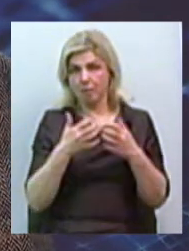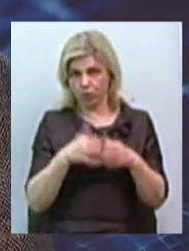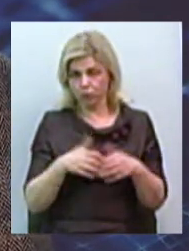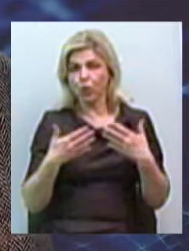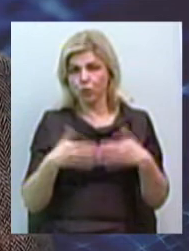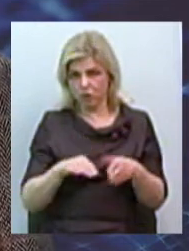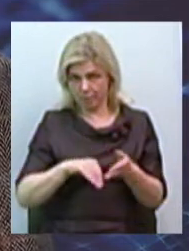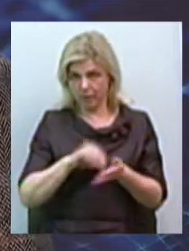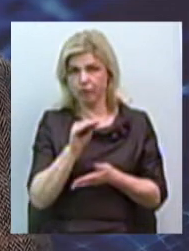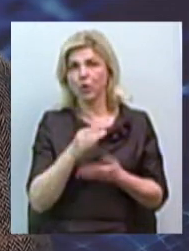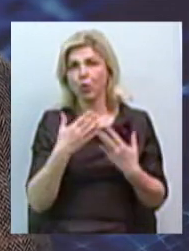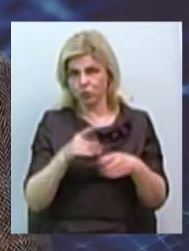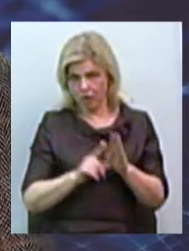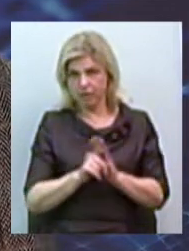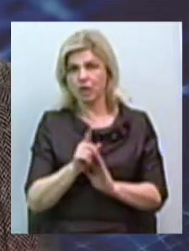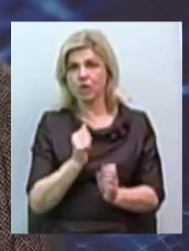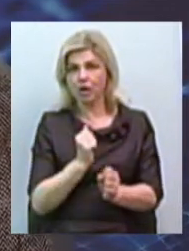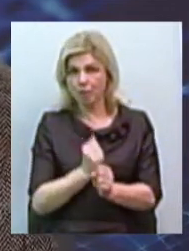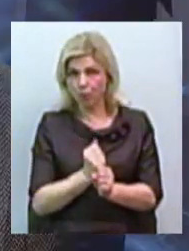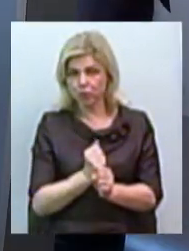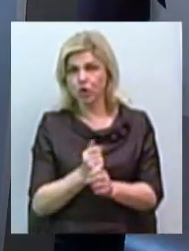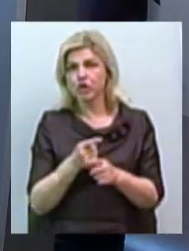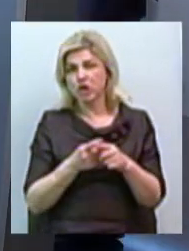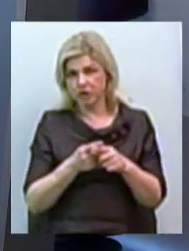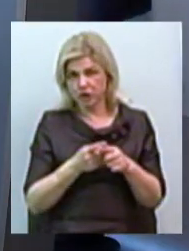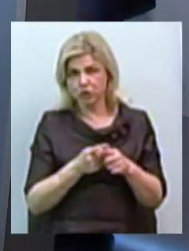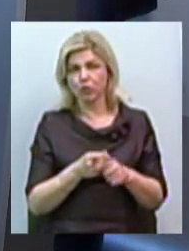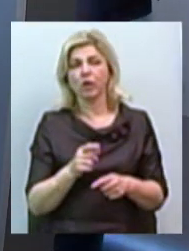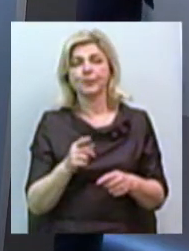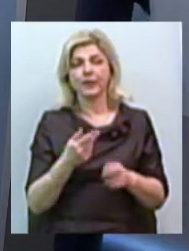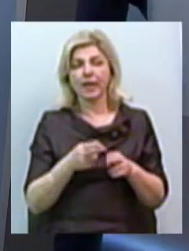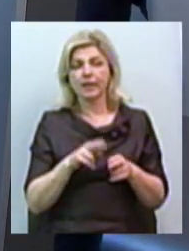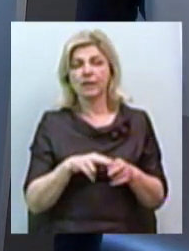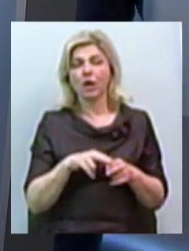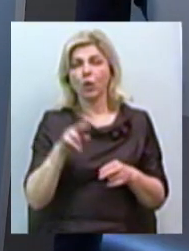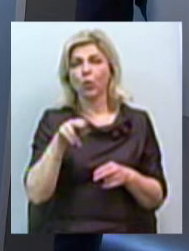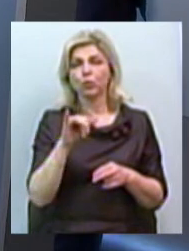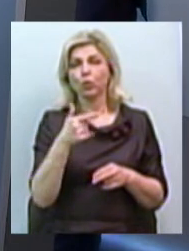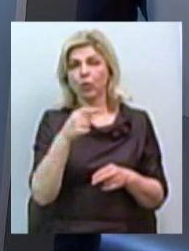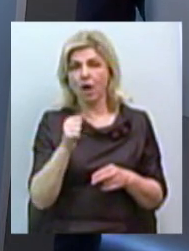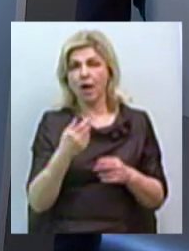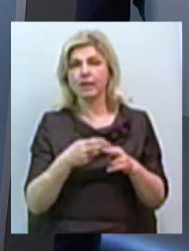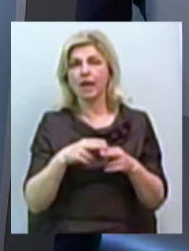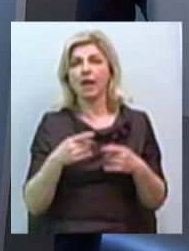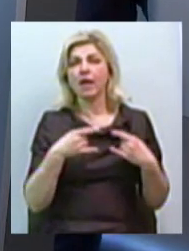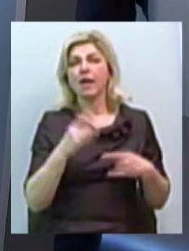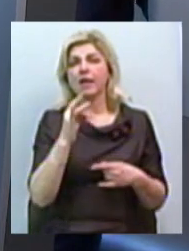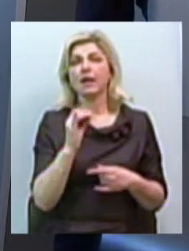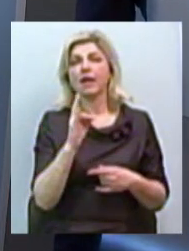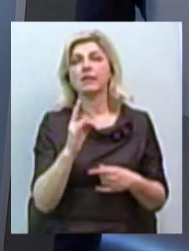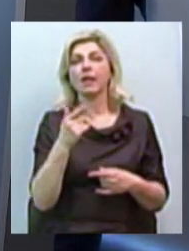уже частично запущено в работу. В частности, С-подибна-дуга – это рентгеновский аппарат, который